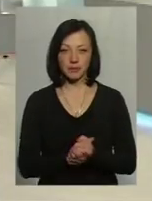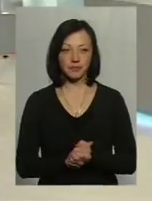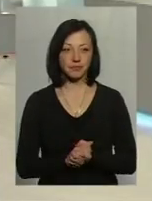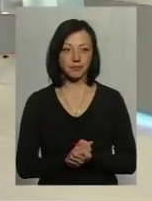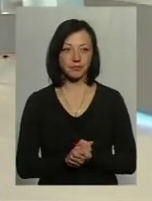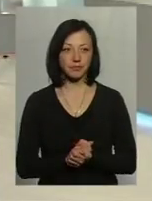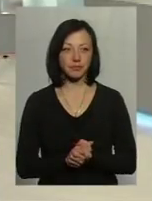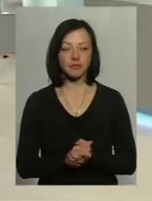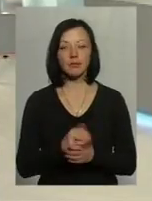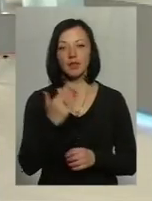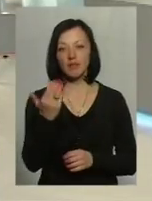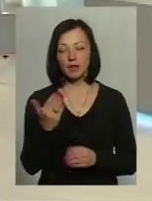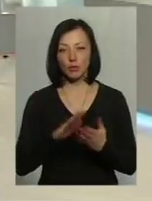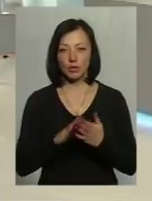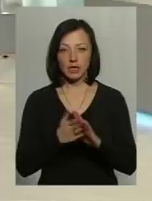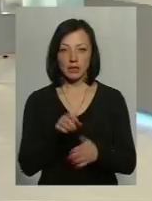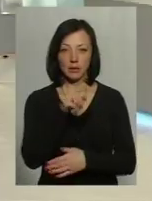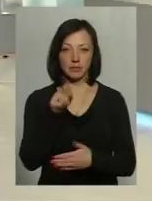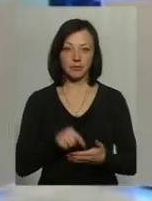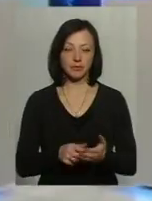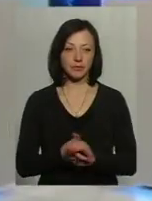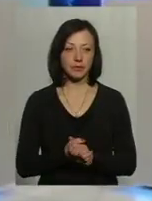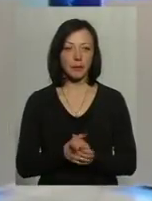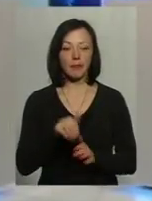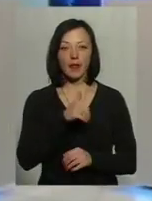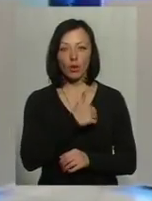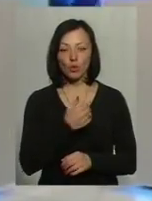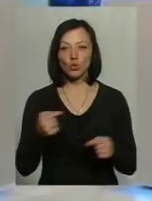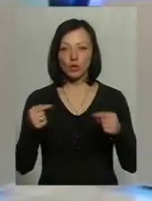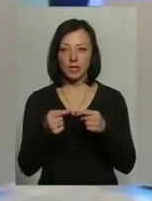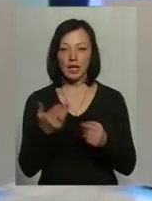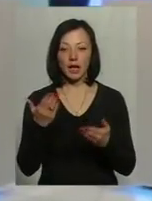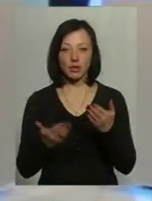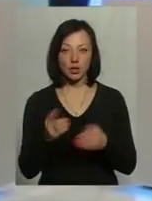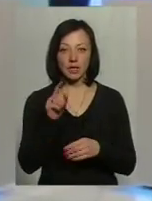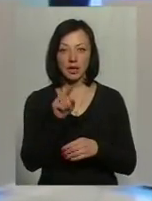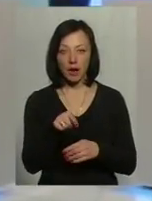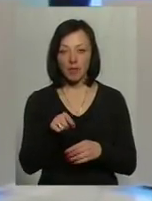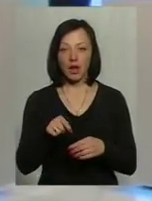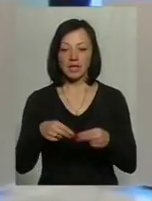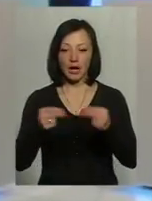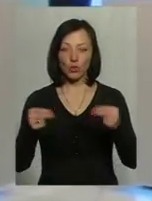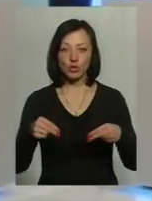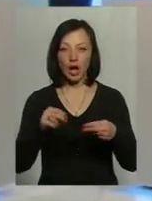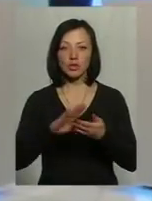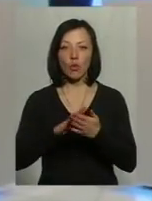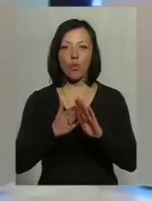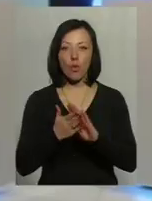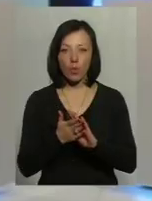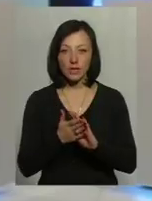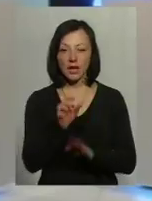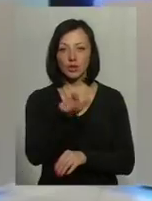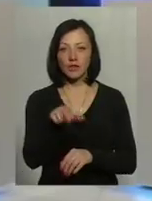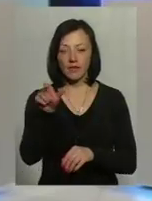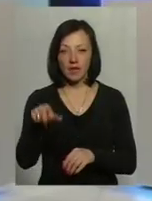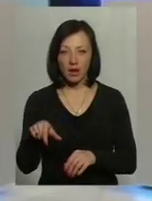Петрович, ваша позиція. Хочу уточнити, що дійсно, якщо там заключається цивільна права огота на виконання певного об'єму робіт